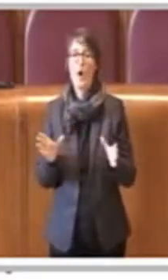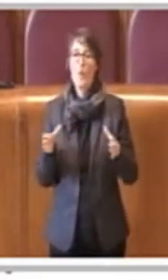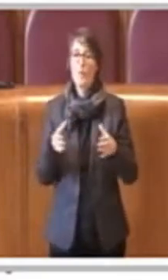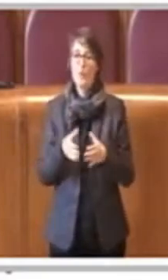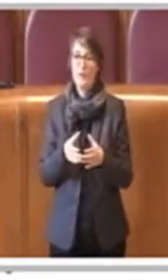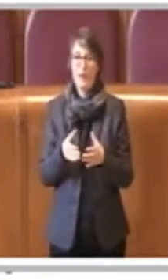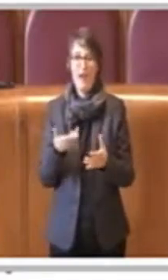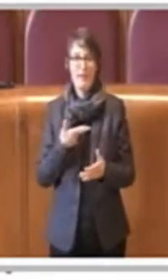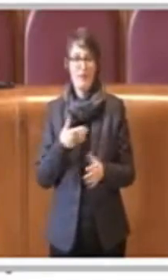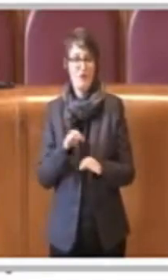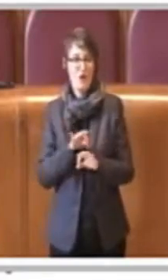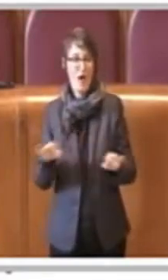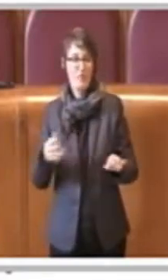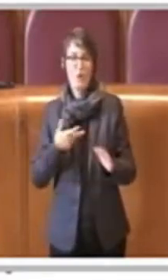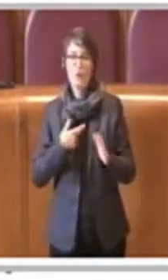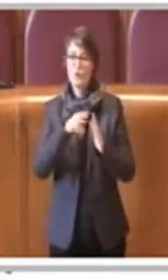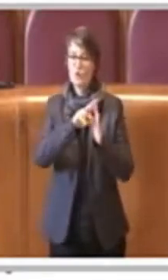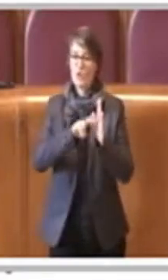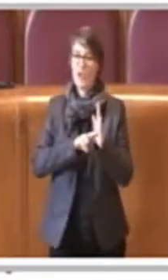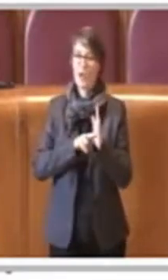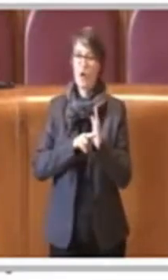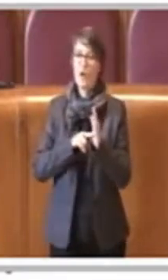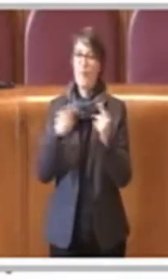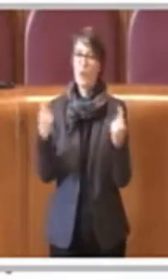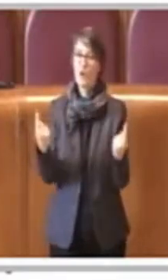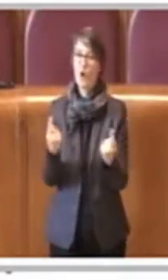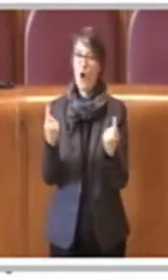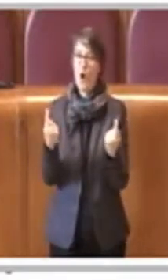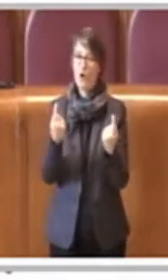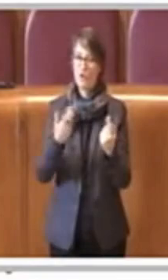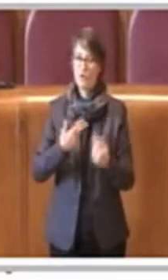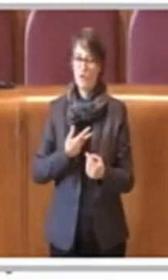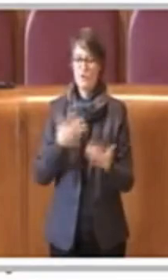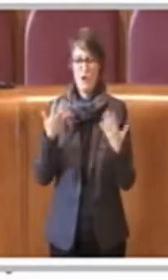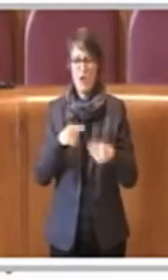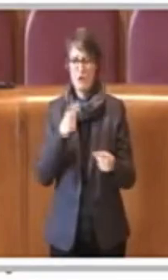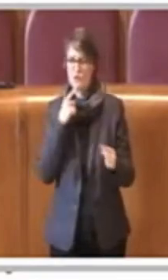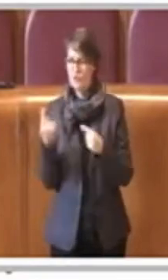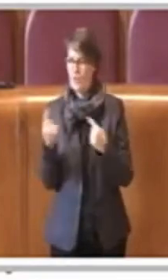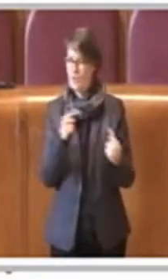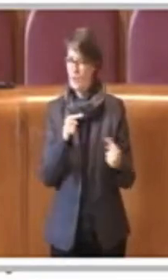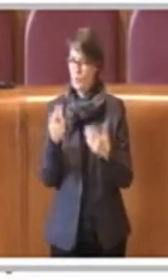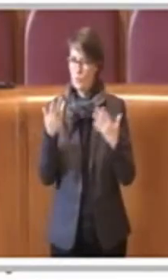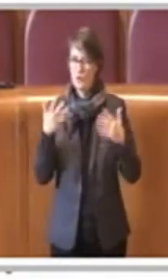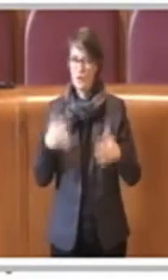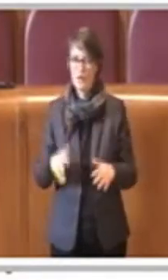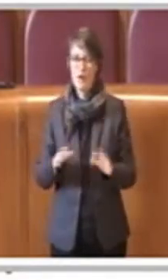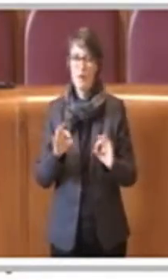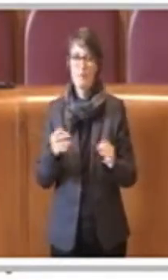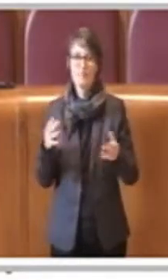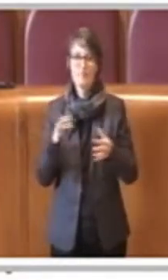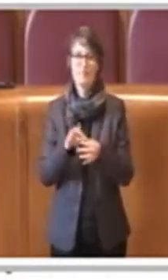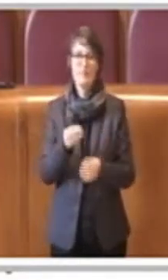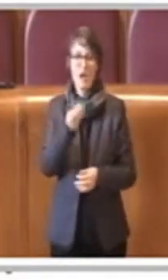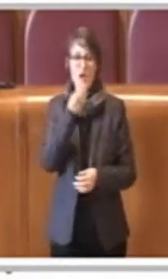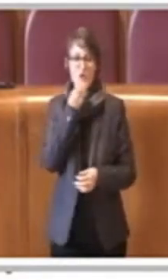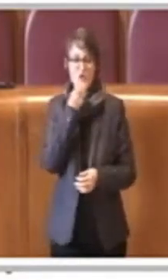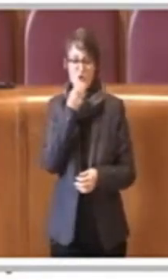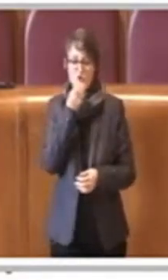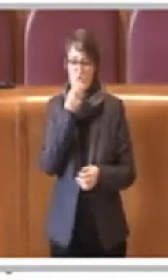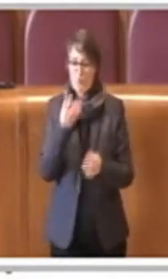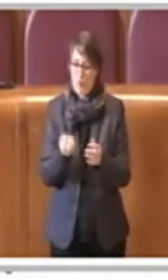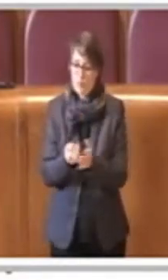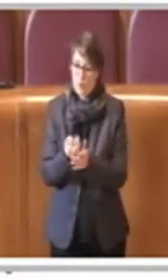un tema che comunque abbiamo discusso le più volte appunto questo provvigionamento del cibo reso in modo